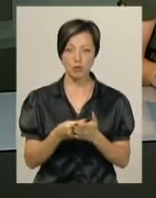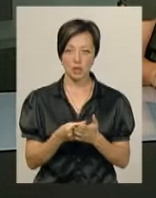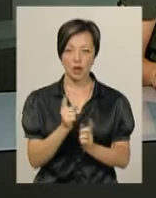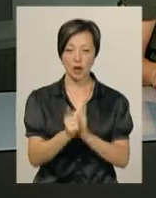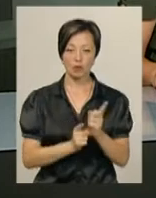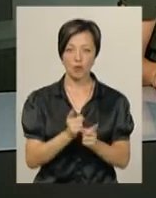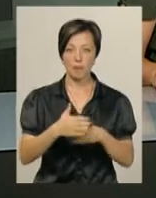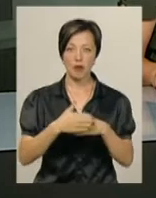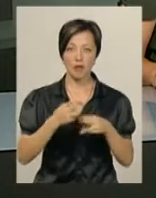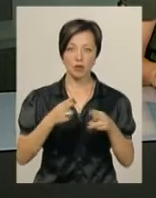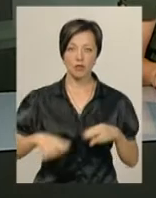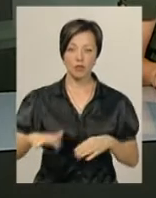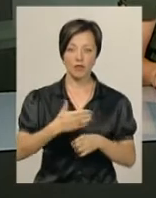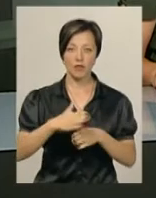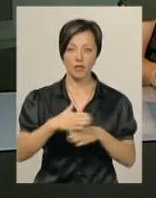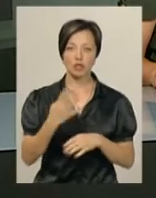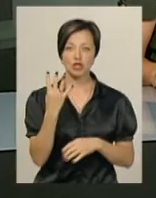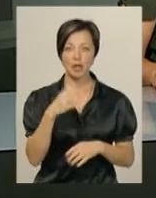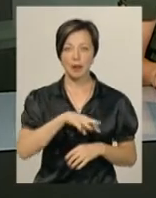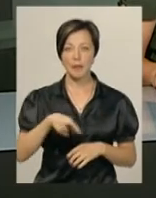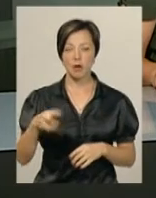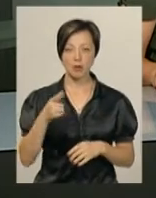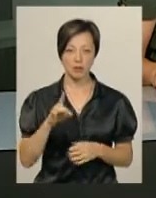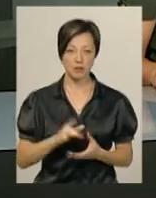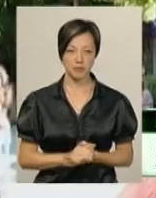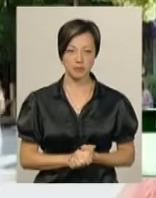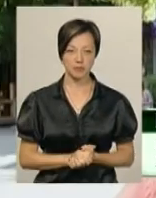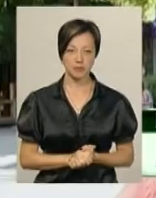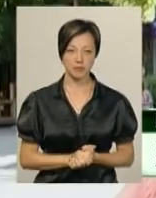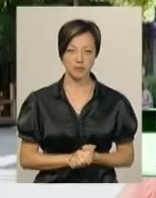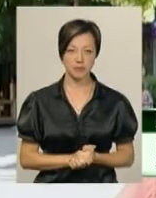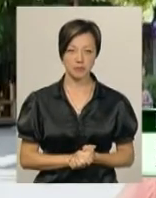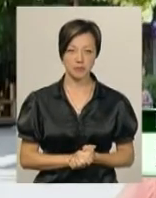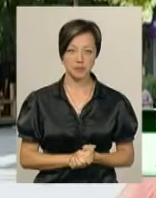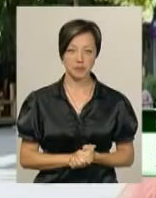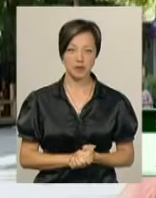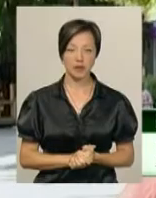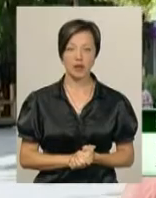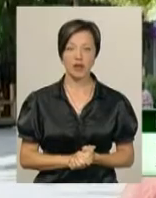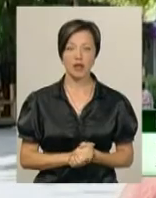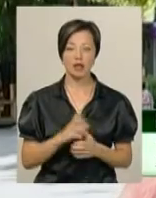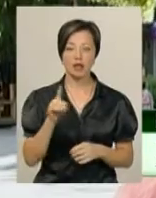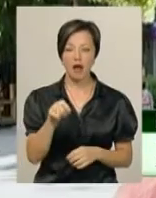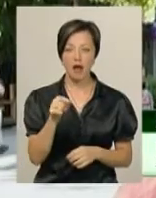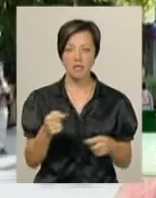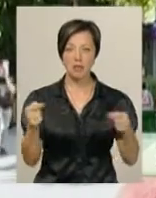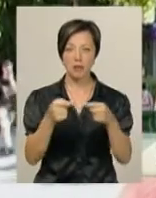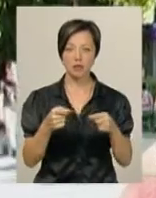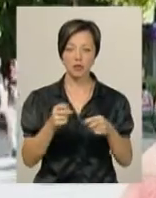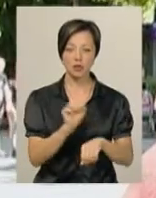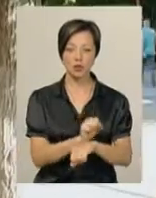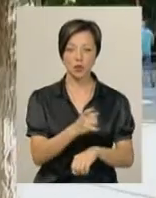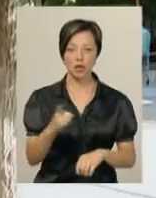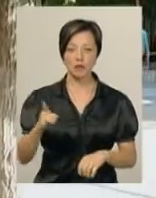реконструкцію привокзальної площі виділили 4 мільйони гривень. На самій стоянці будуть зелені